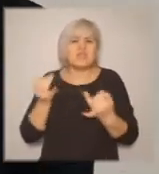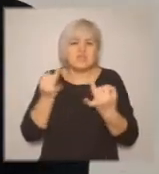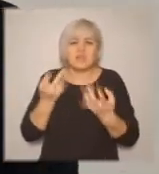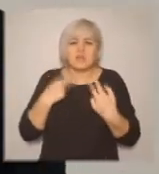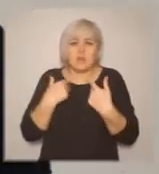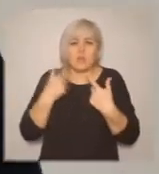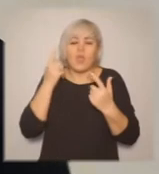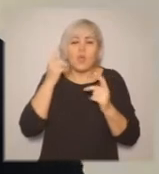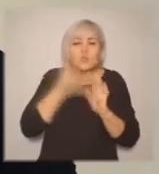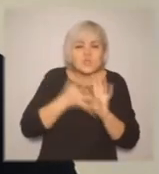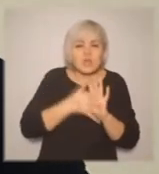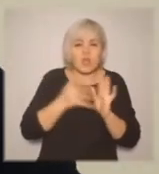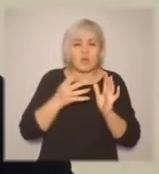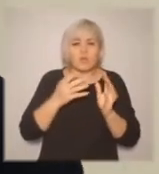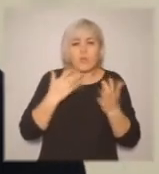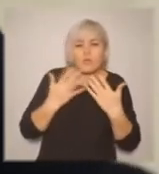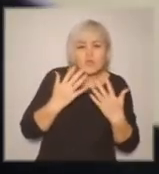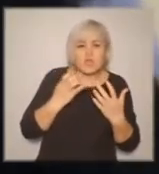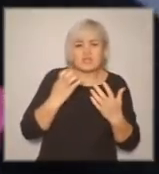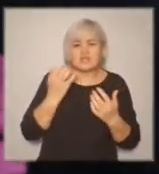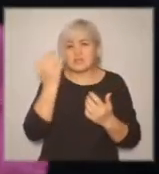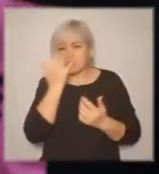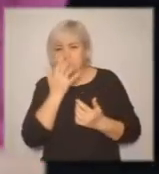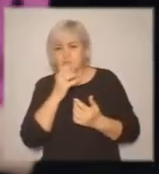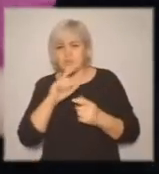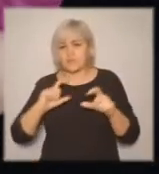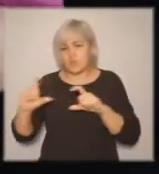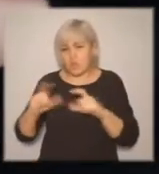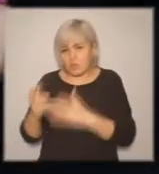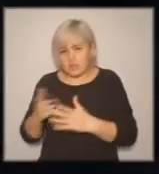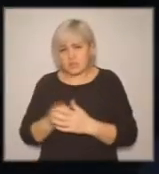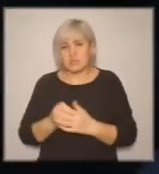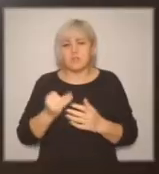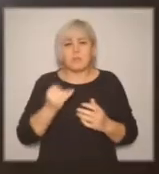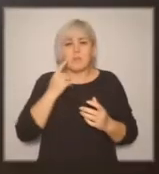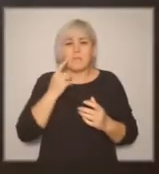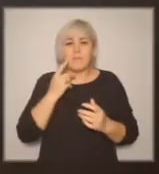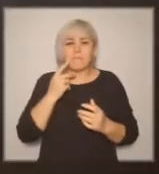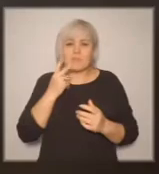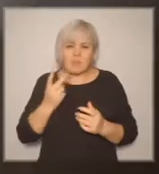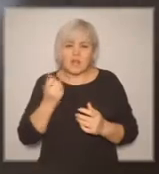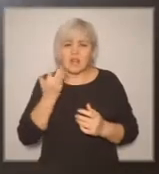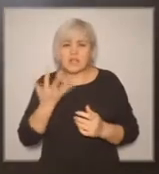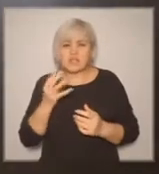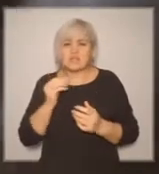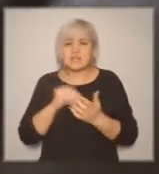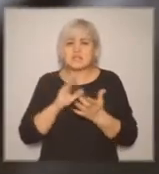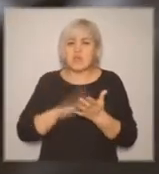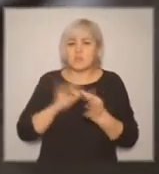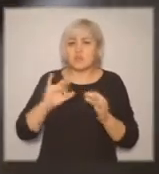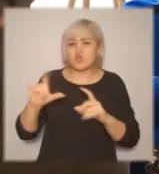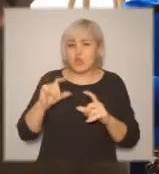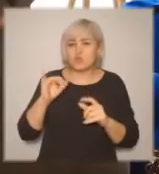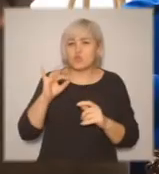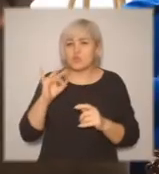И это было для меня очень интересно узнать, когда я пообщалась с незрячими шахматистами. Я